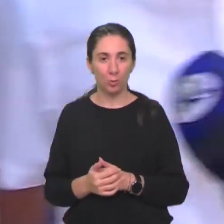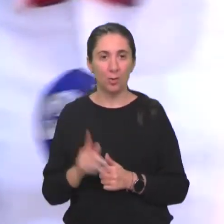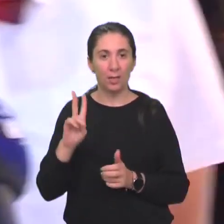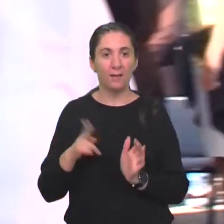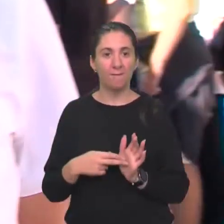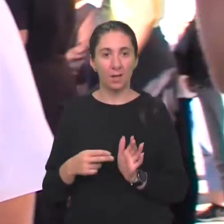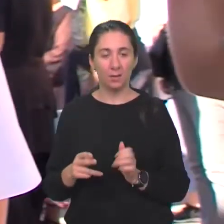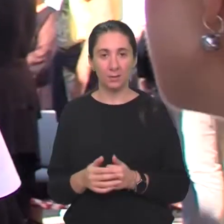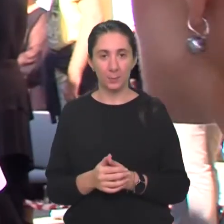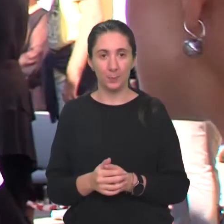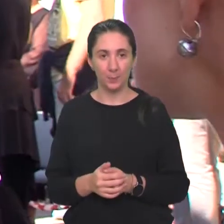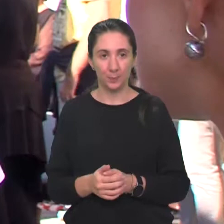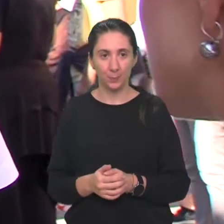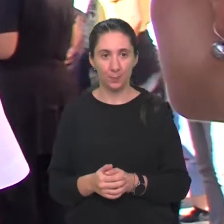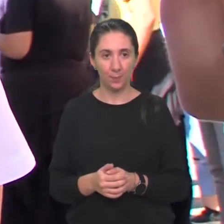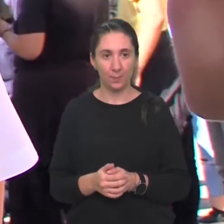Iman Rijetković.